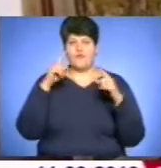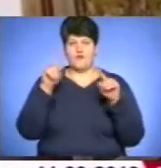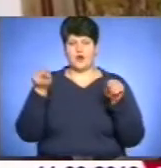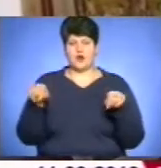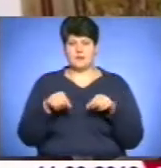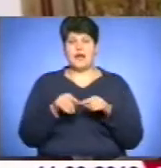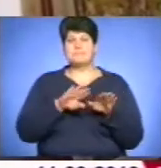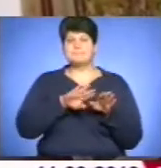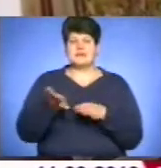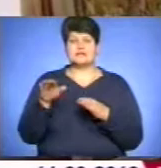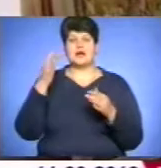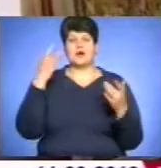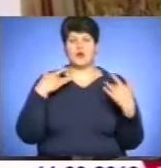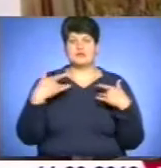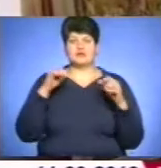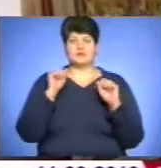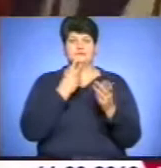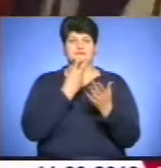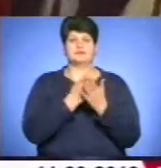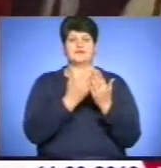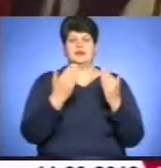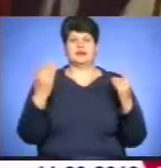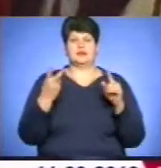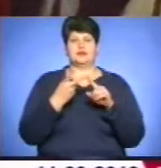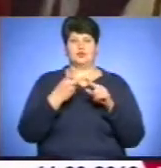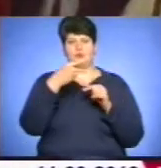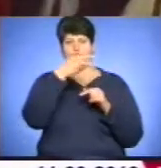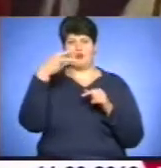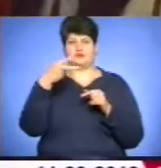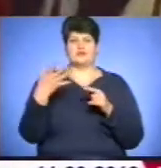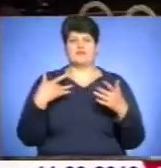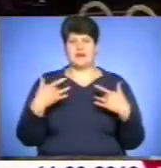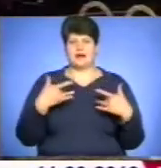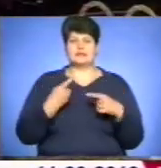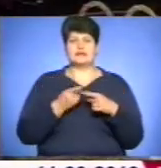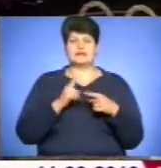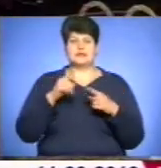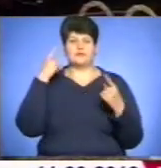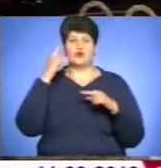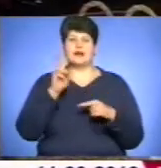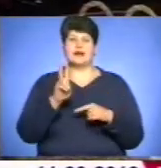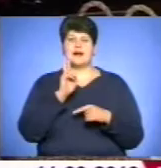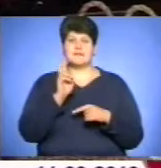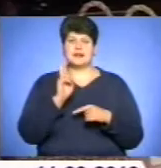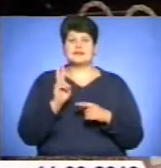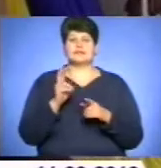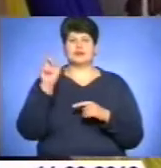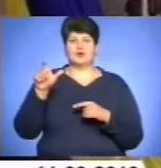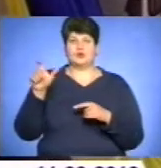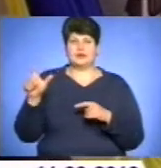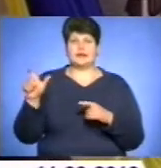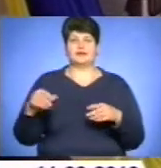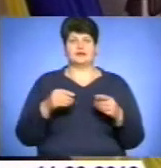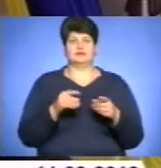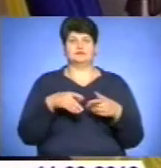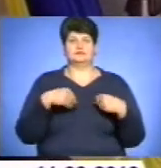після концерту можна оглянути виставку, яка на другому поверсі – театру. Це твори крименецьких митців, здебільшого присвячені місцям, де